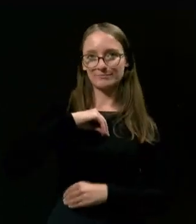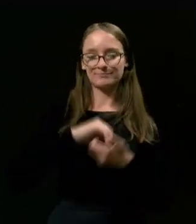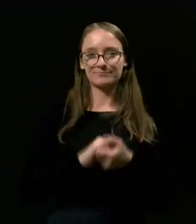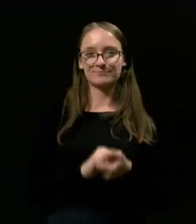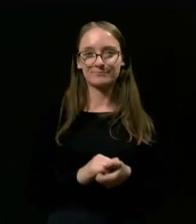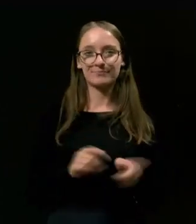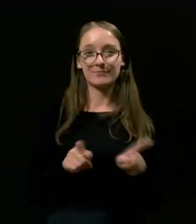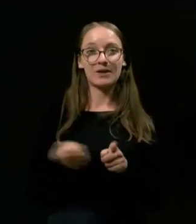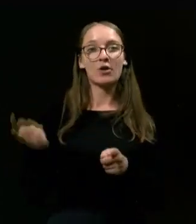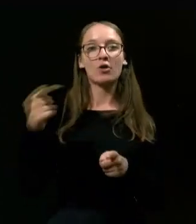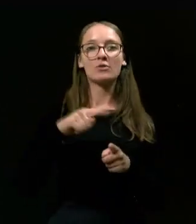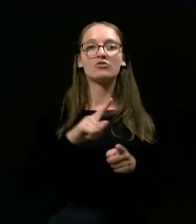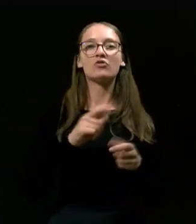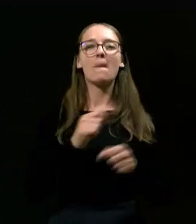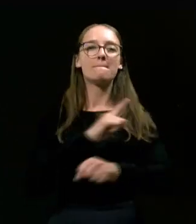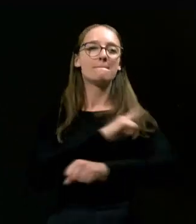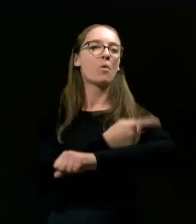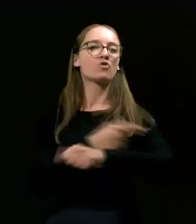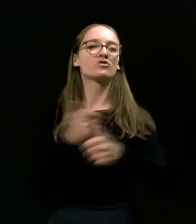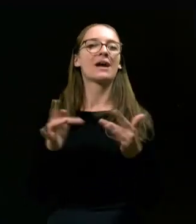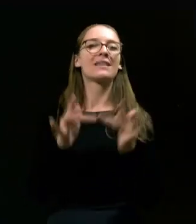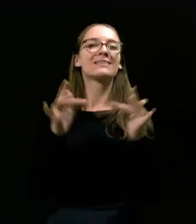Ko priješ do močnega nasprotnika.